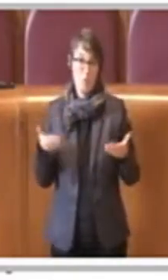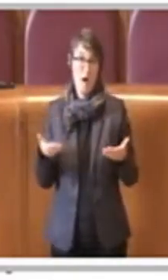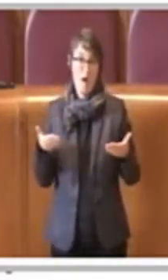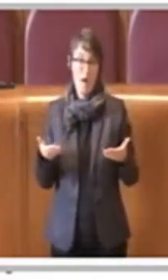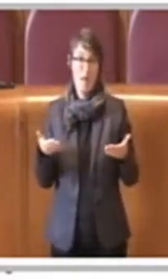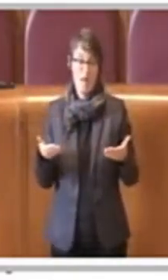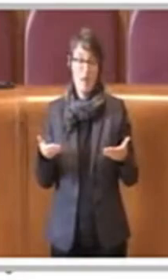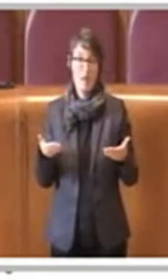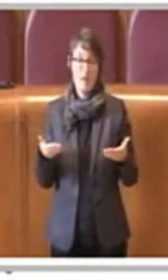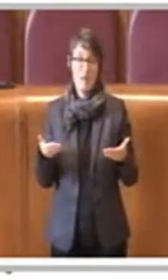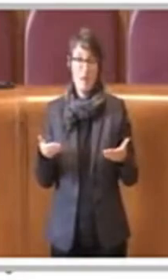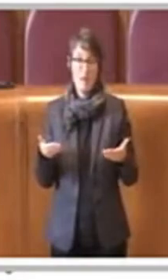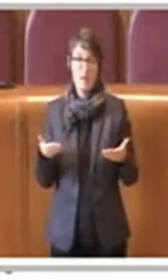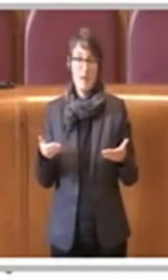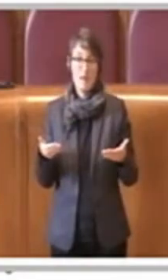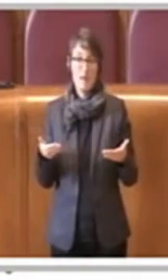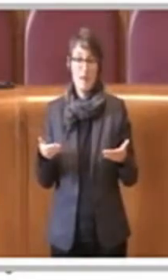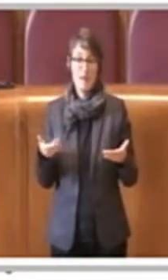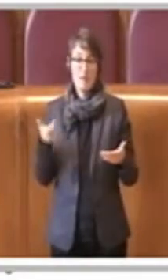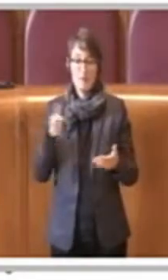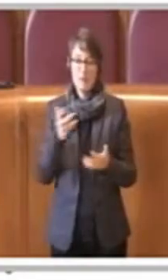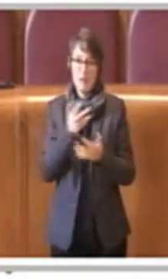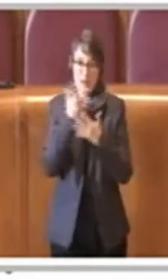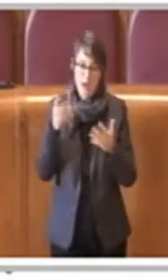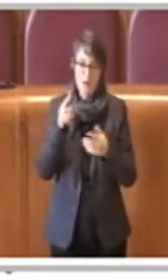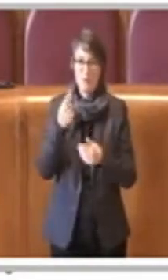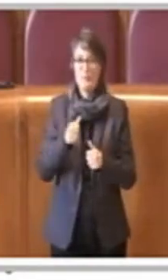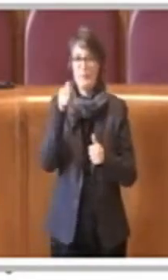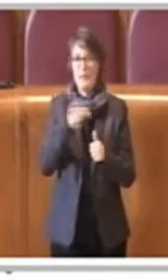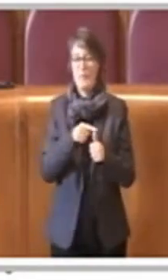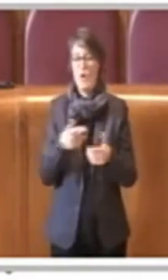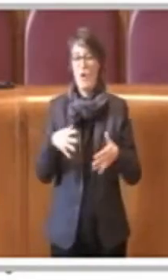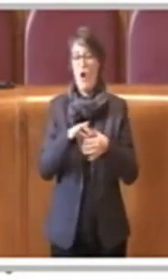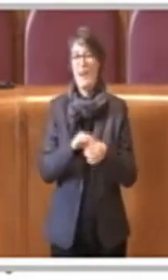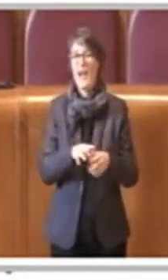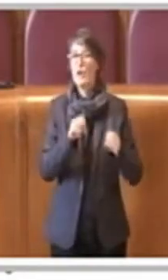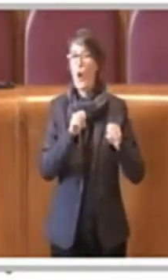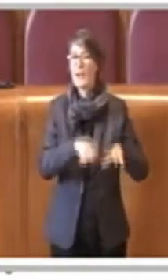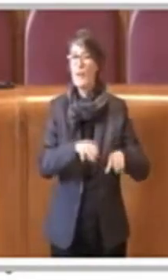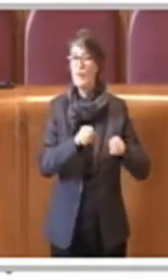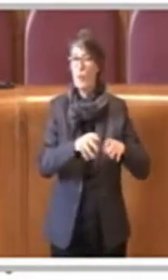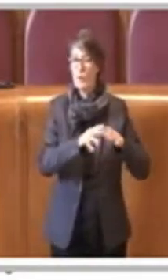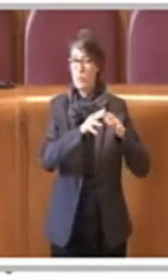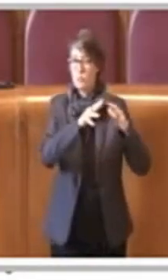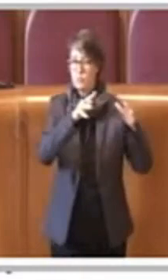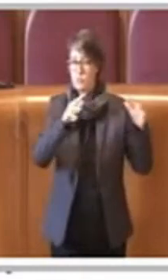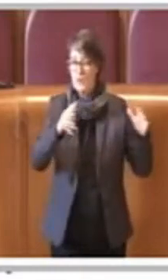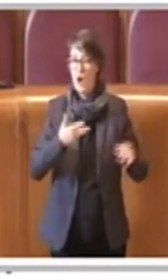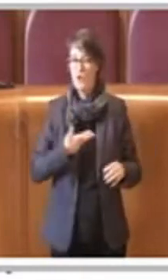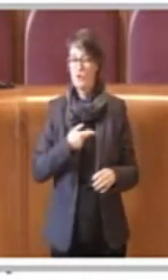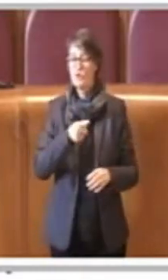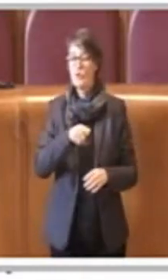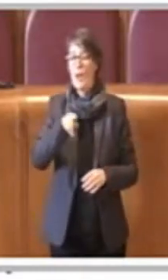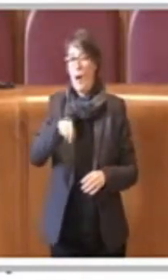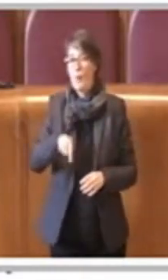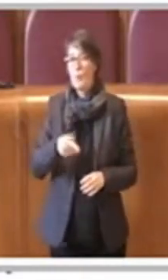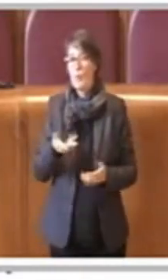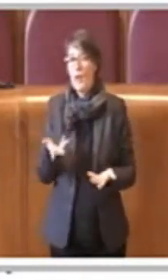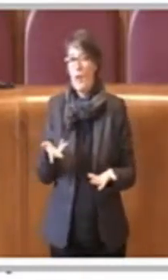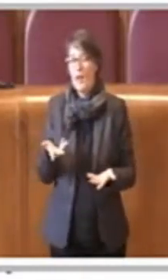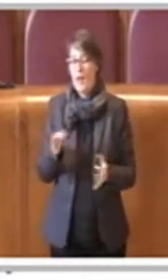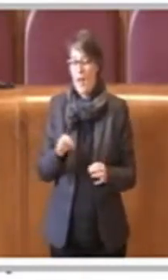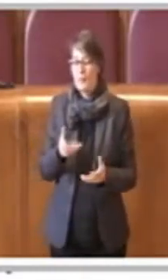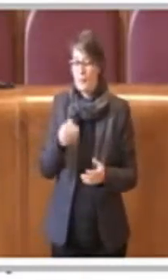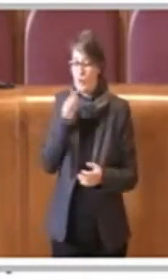ovviamente oltre alla produzione di rifiuti ma diciamo il tema principale e cruciale è quello che si va a